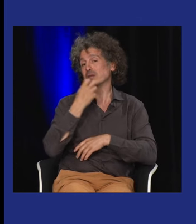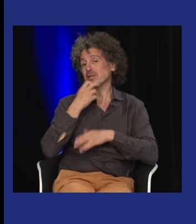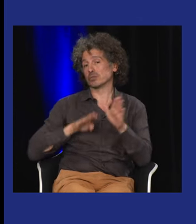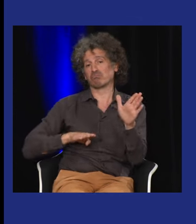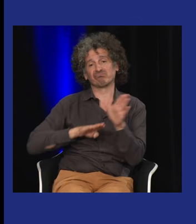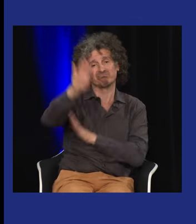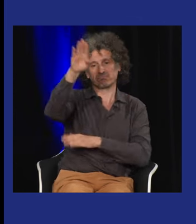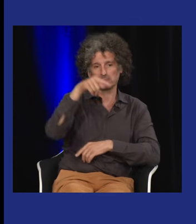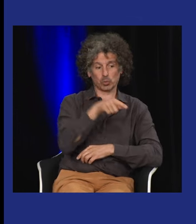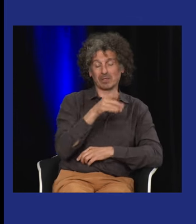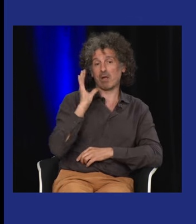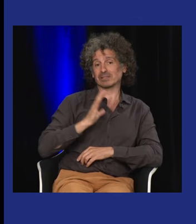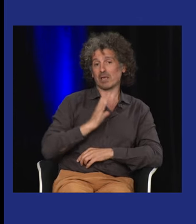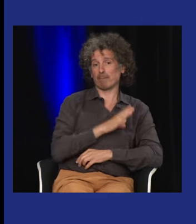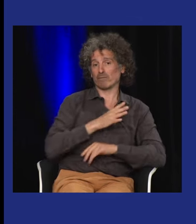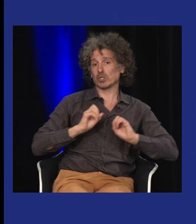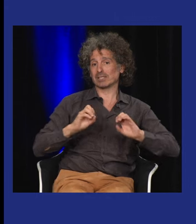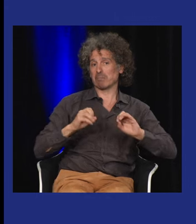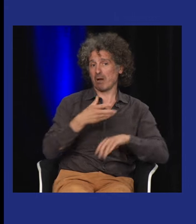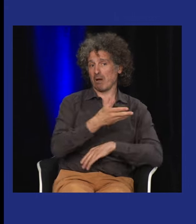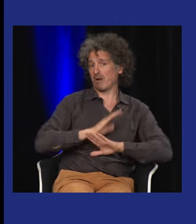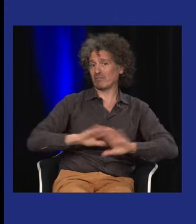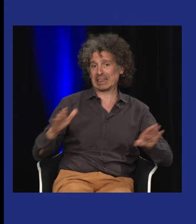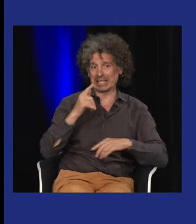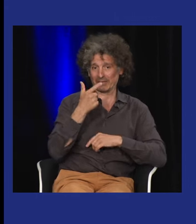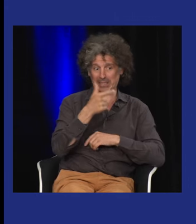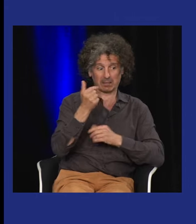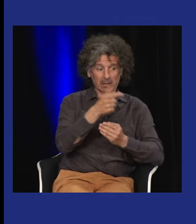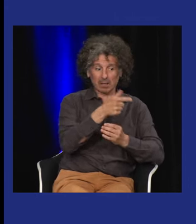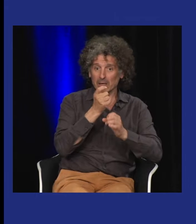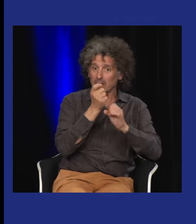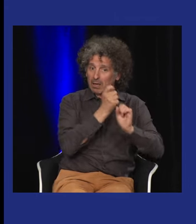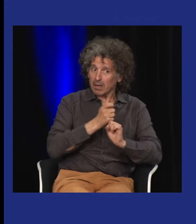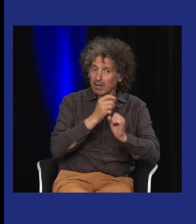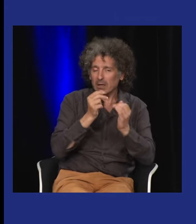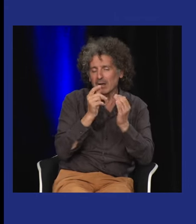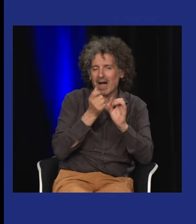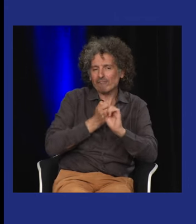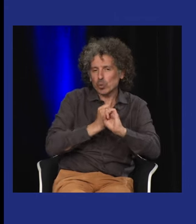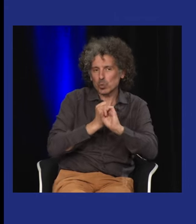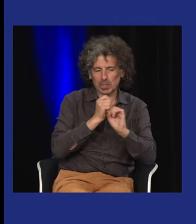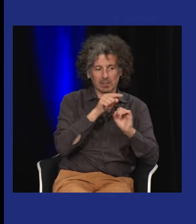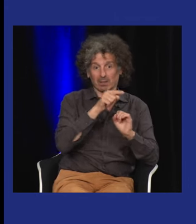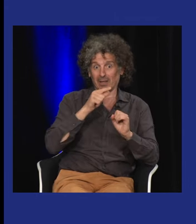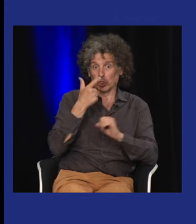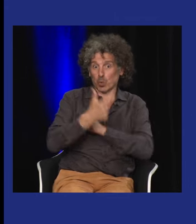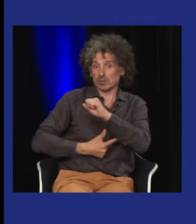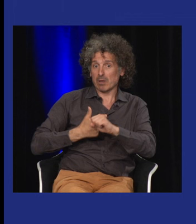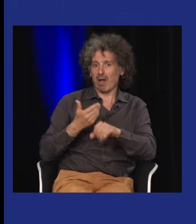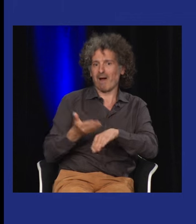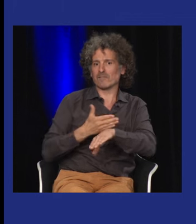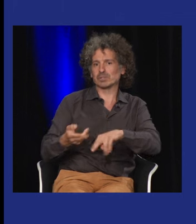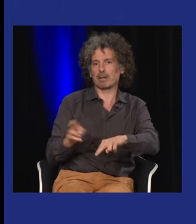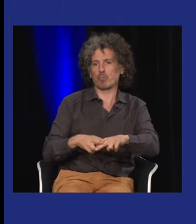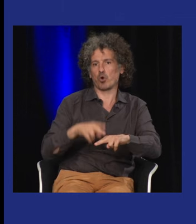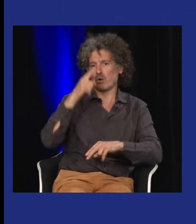un sculpteur qui est Berthier, une gravure de Berthier qui est enseignant. et en fait, c'est de